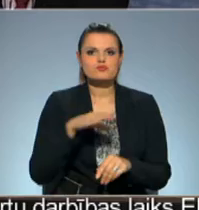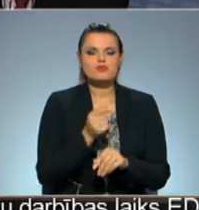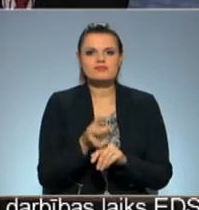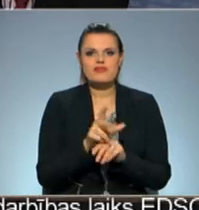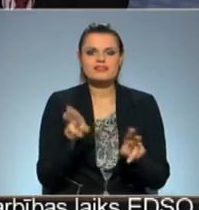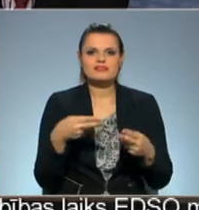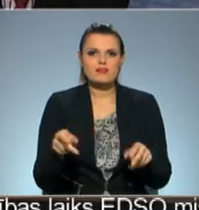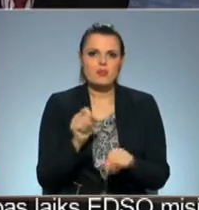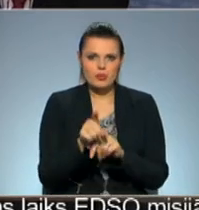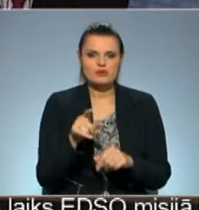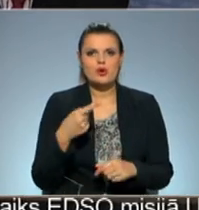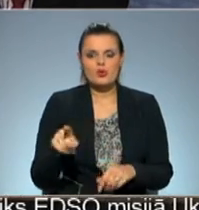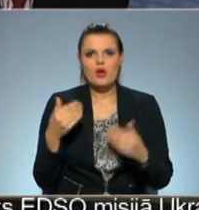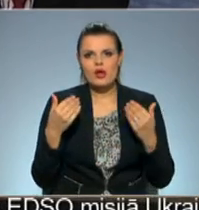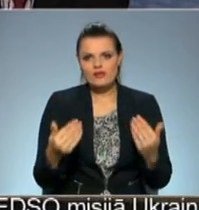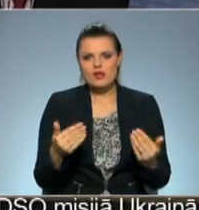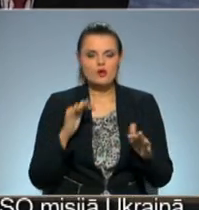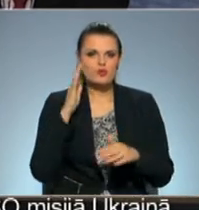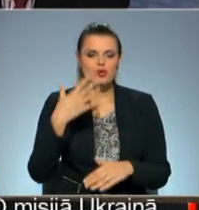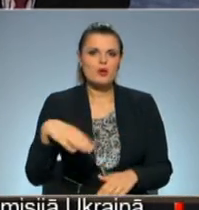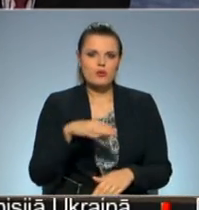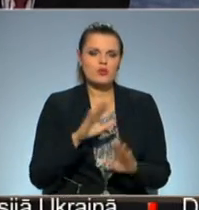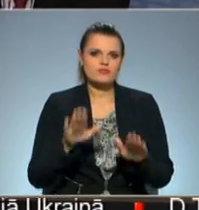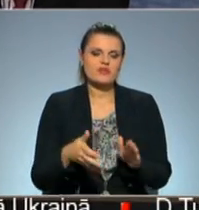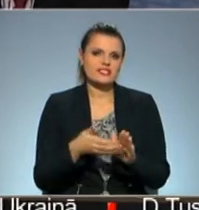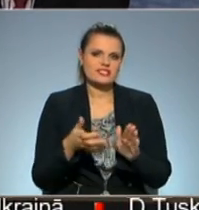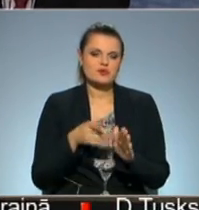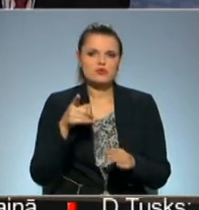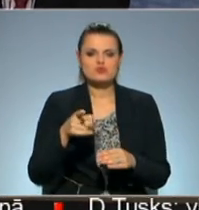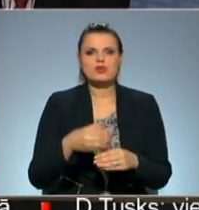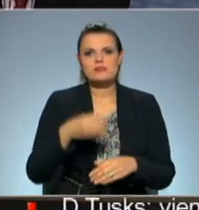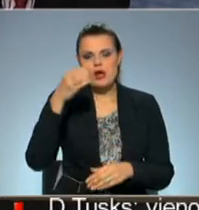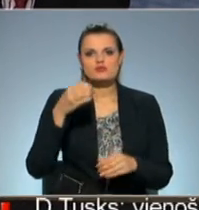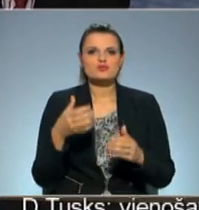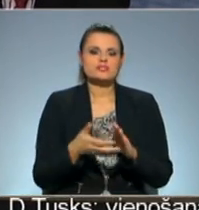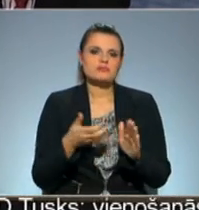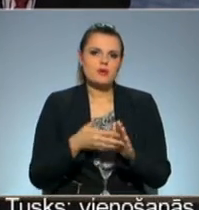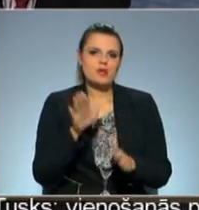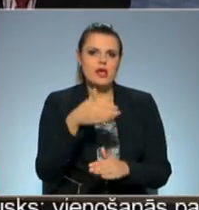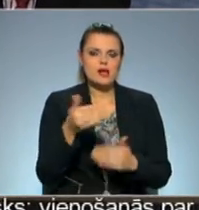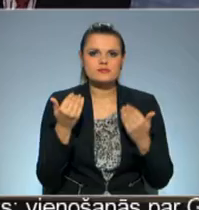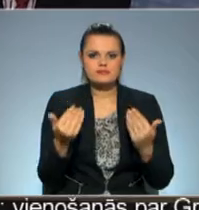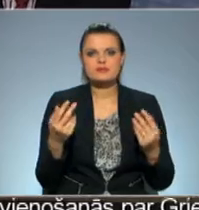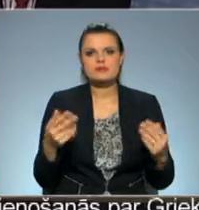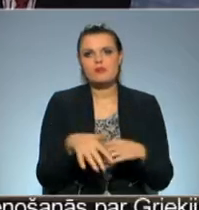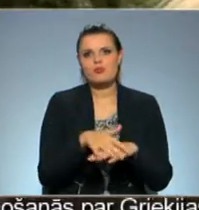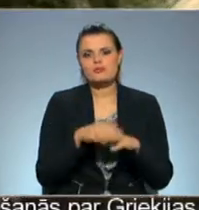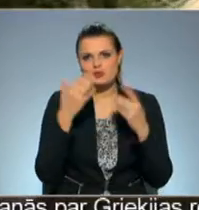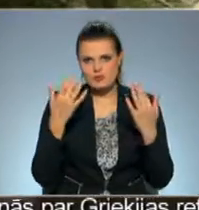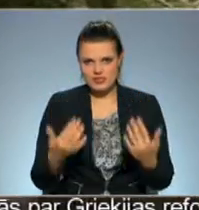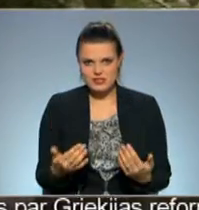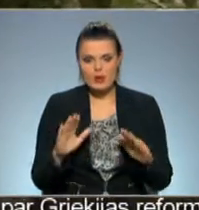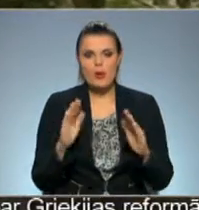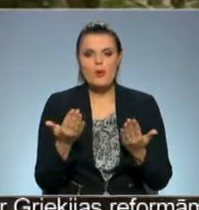nevajadzēs viņas pasūtīt, jo turpmāk varēs šos mastus izmantot publiskos pasākumos, tur, kur šāds iespējas nav paredzētas.